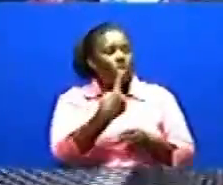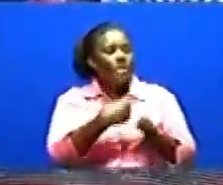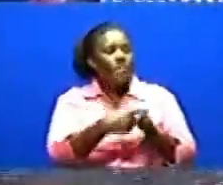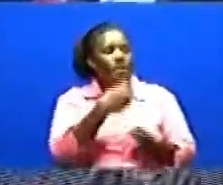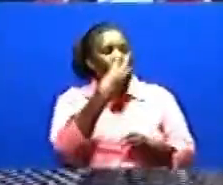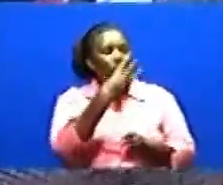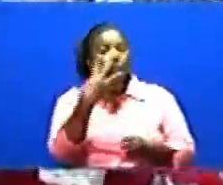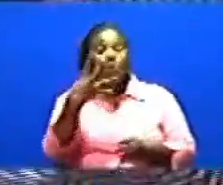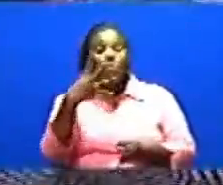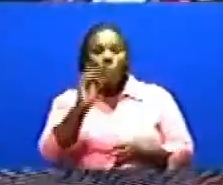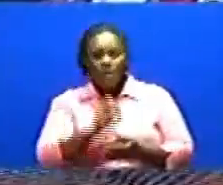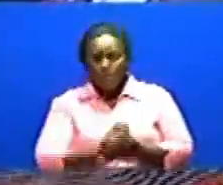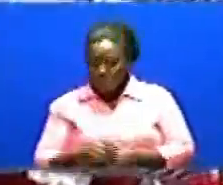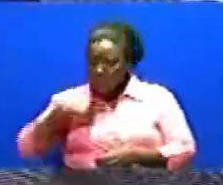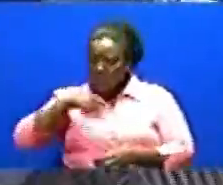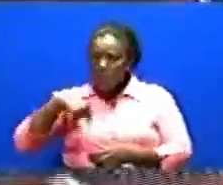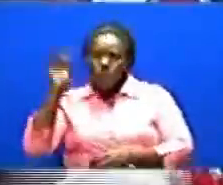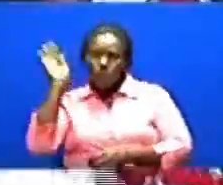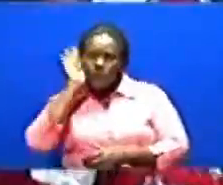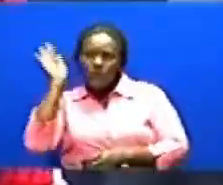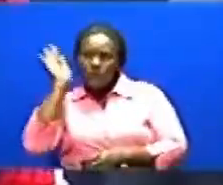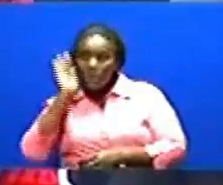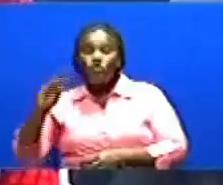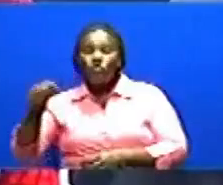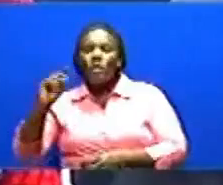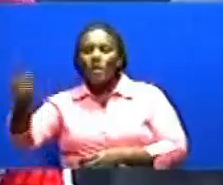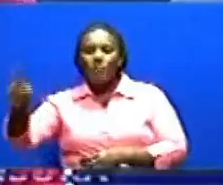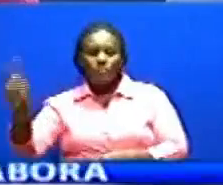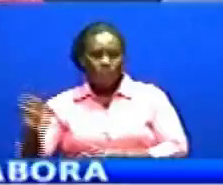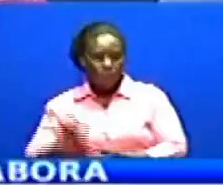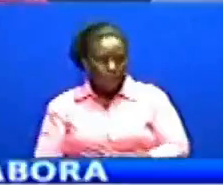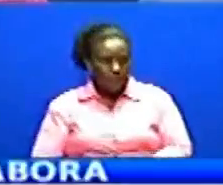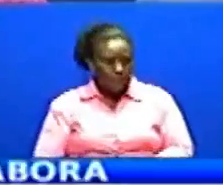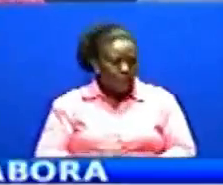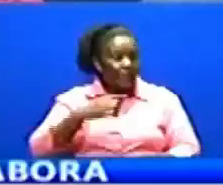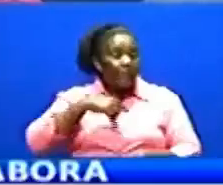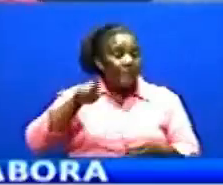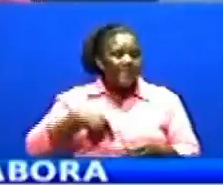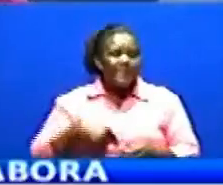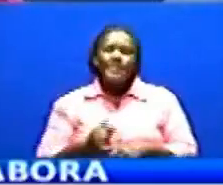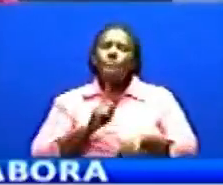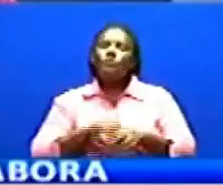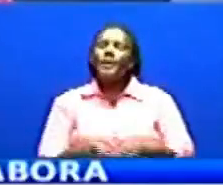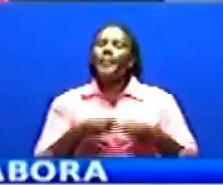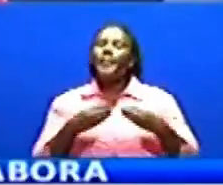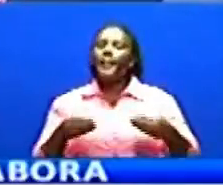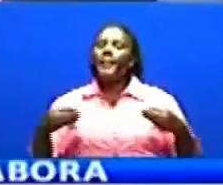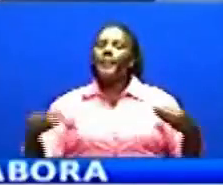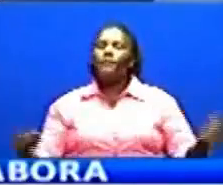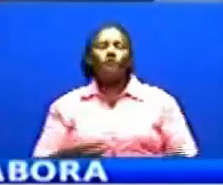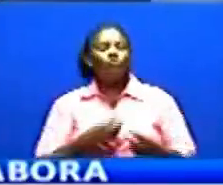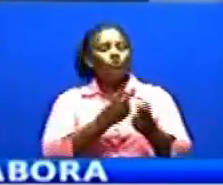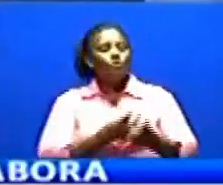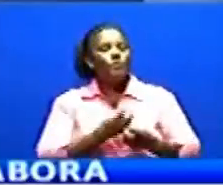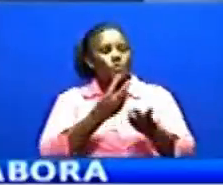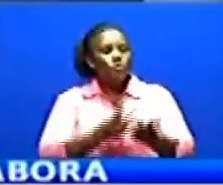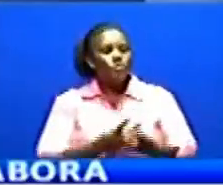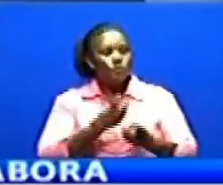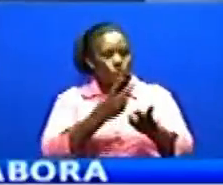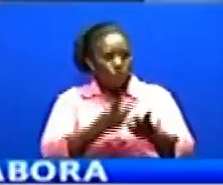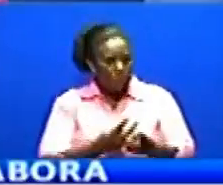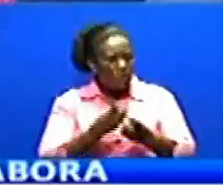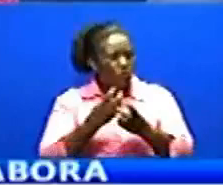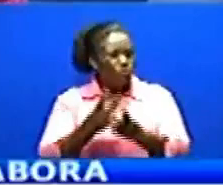wakulima wa igunga wanaisikia ipo shinyanga Tunaka mda mbrefu, tunasubiri, bei zao, wanavo rusha